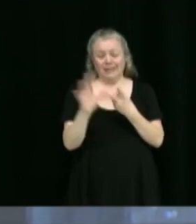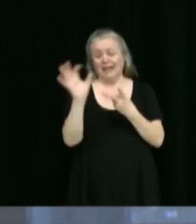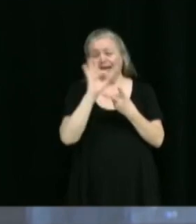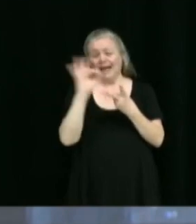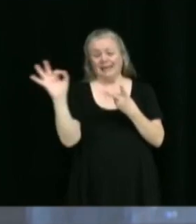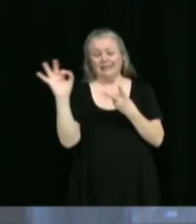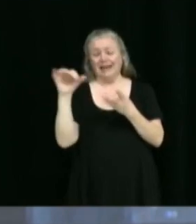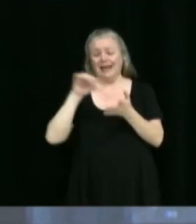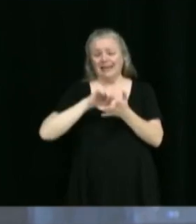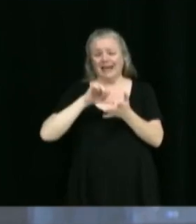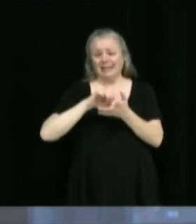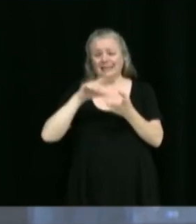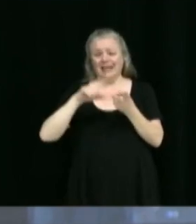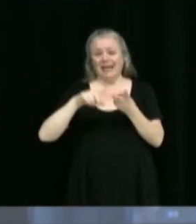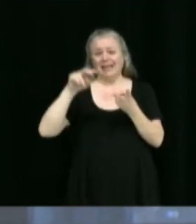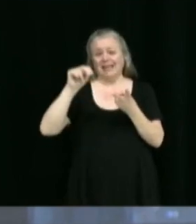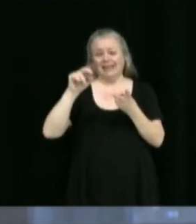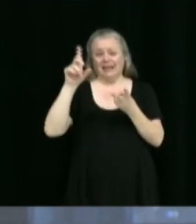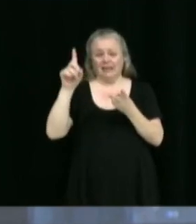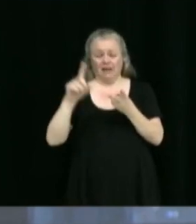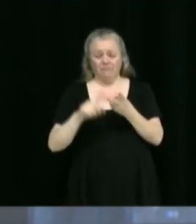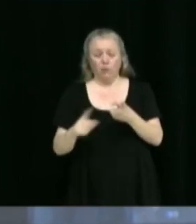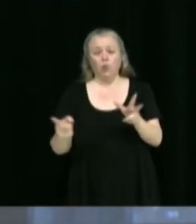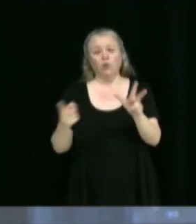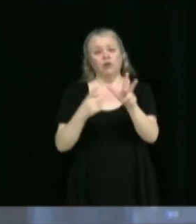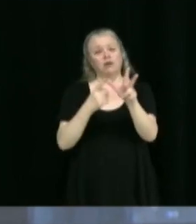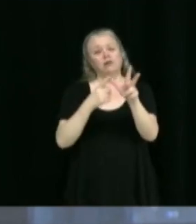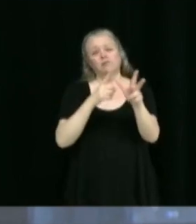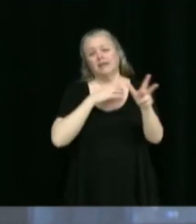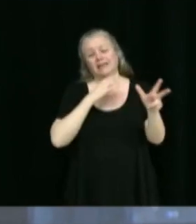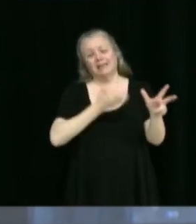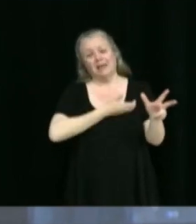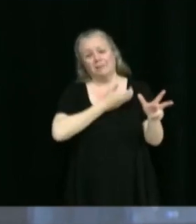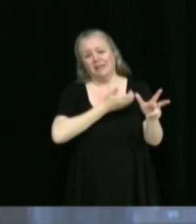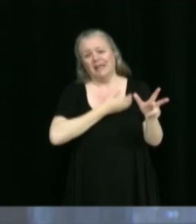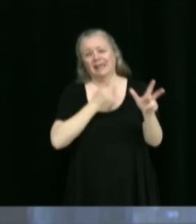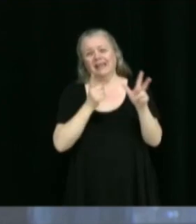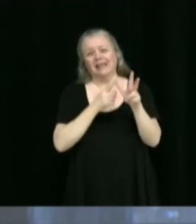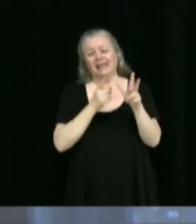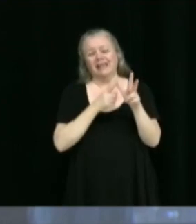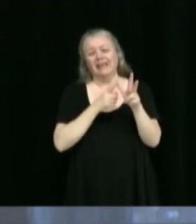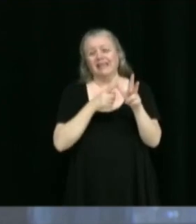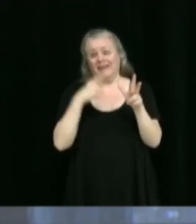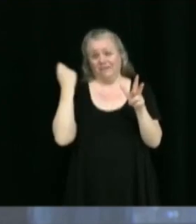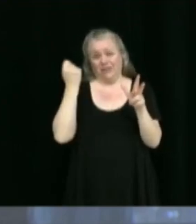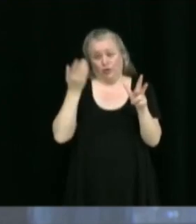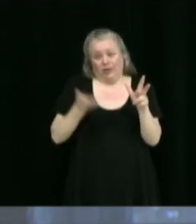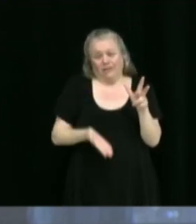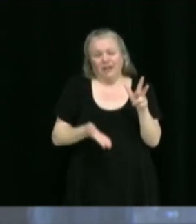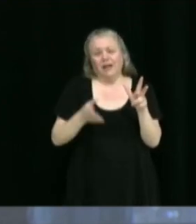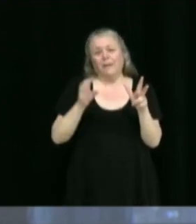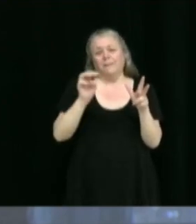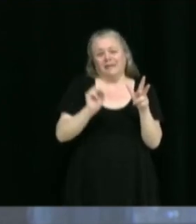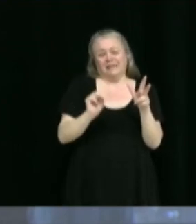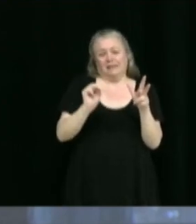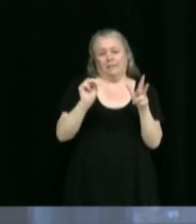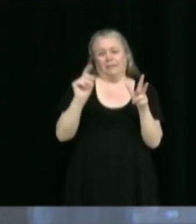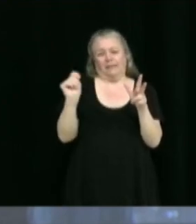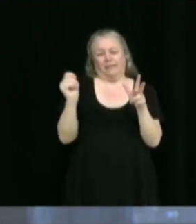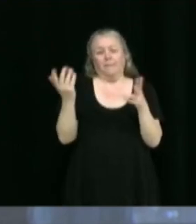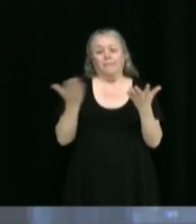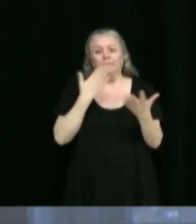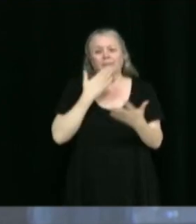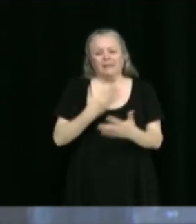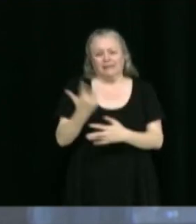gardien Nathan Dervaux et, bien entendu, le capitaine d'origine de Victoriaville, Maxime Pellerin. Merci à ces trois